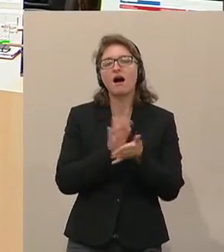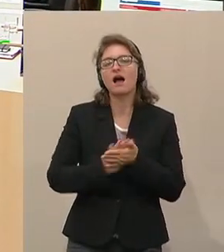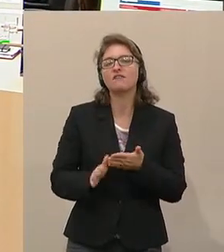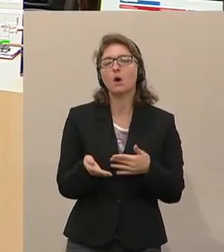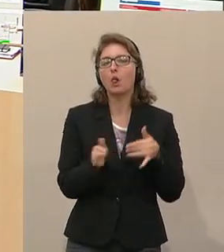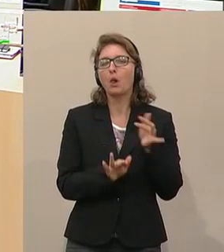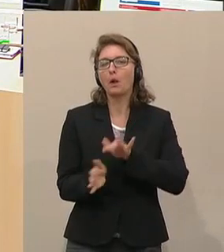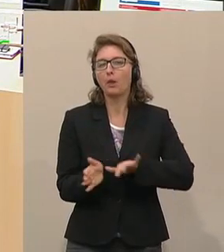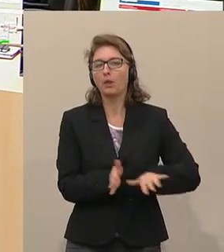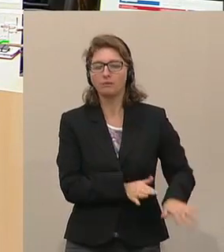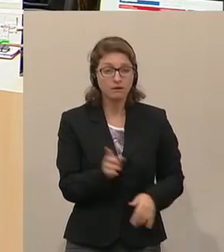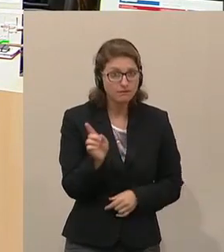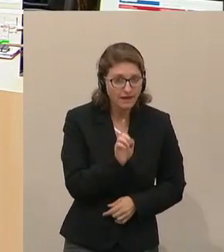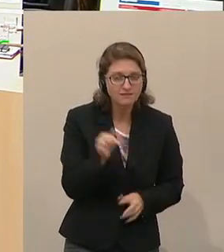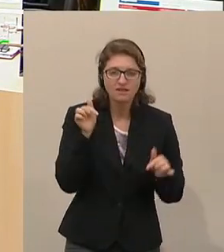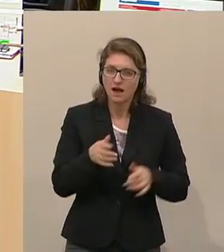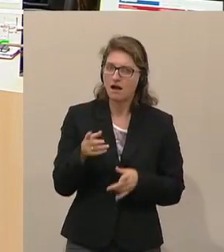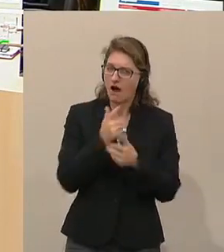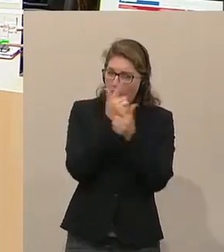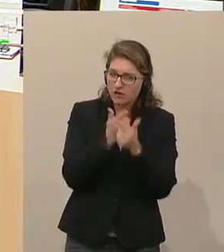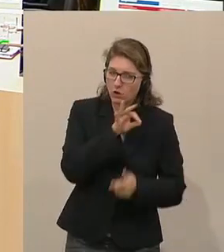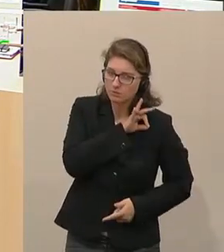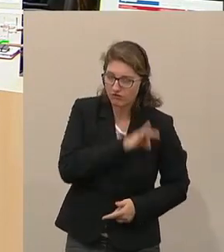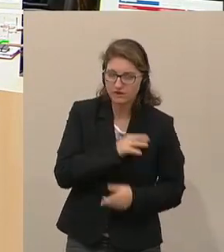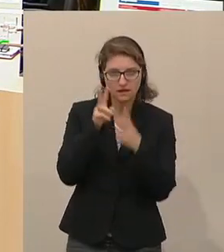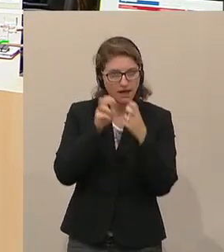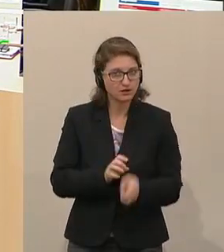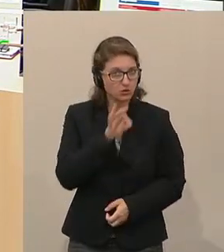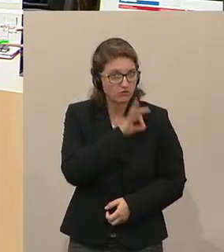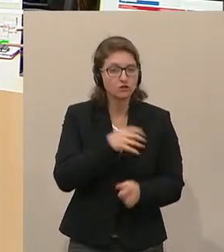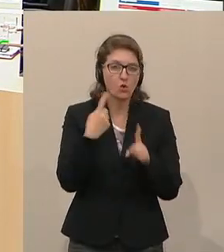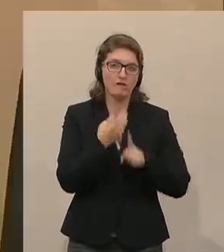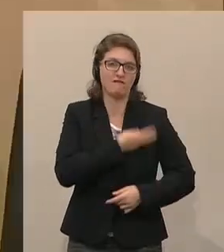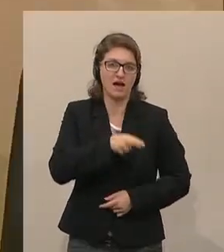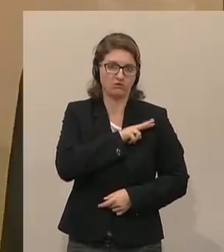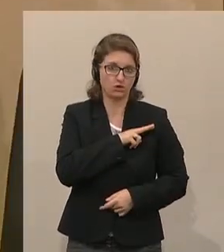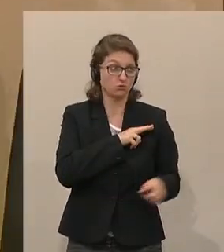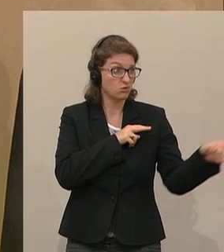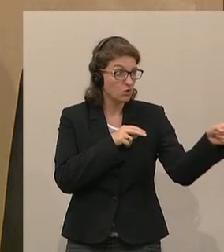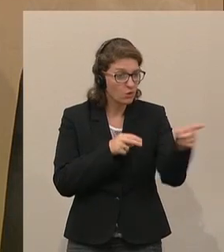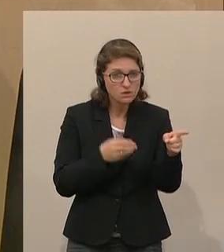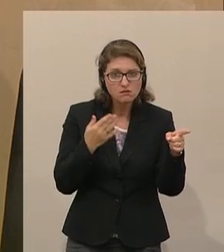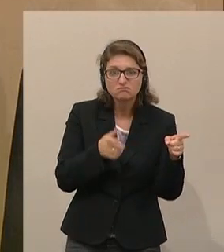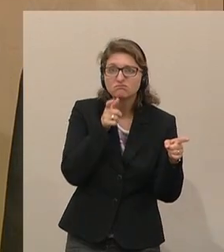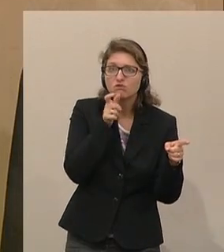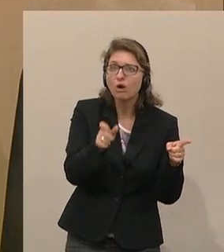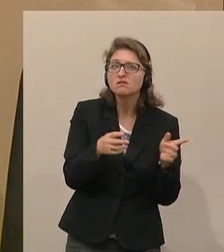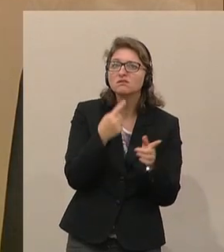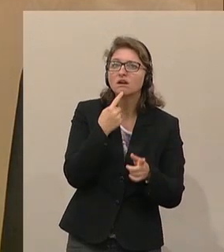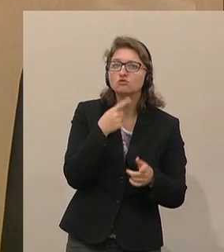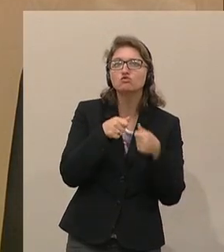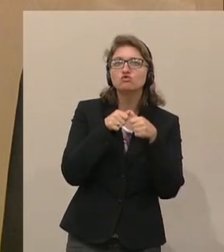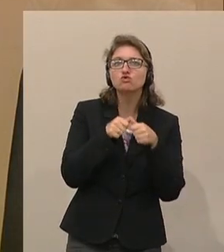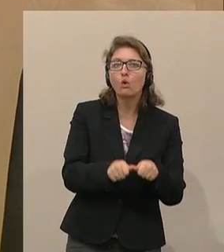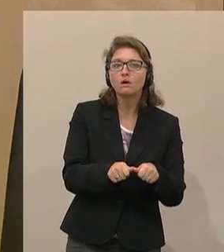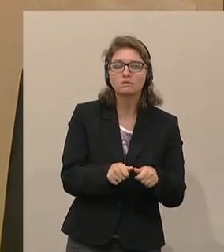Aufklärungspflicht, eine Ermittlungspflicht und eine Ermittlungsverantwortung. Und Sie nennen das dann Druck. Das sei Ihnen